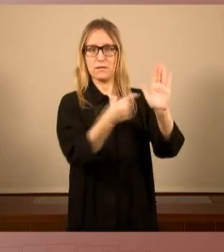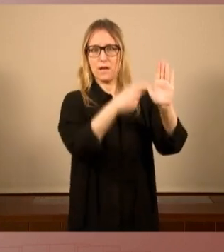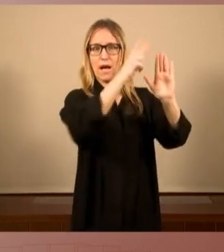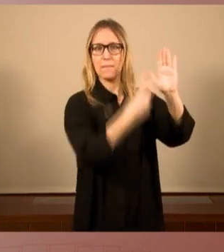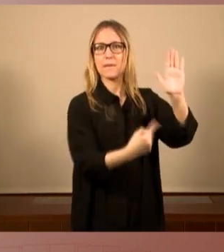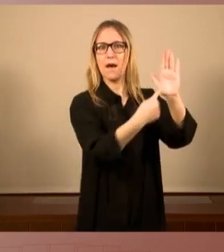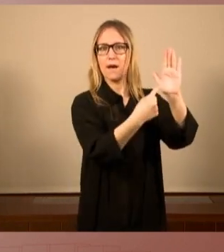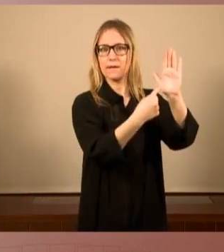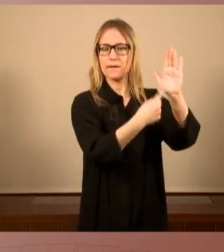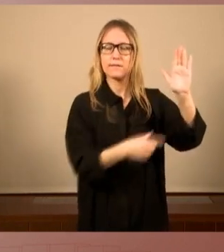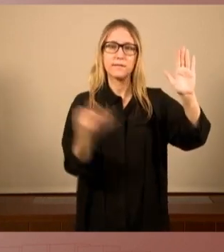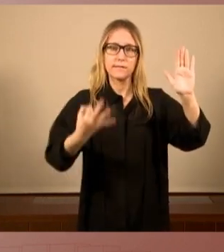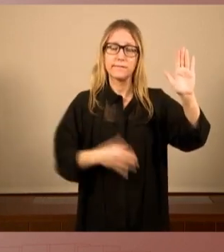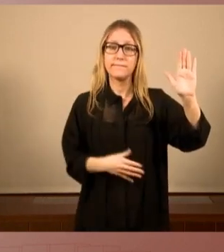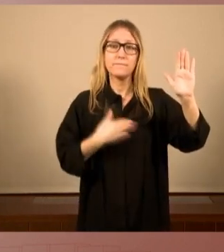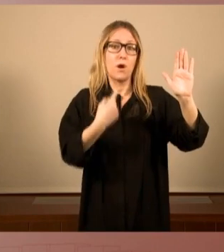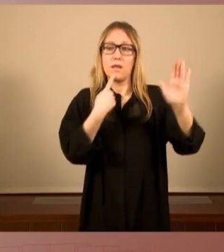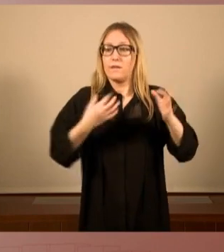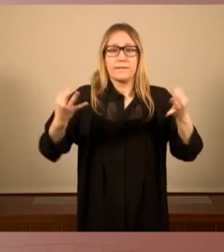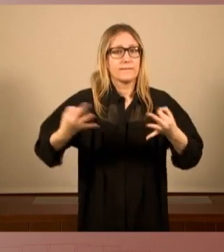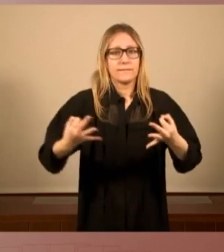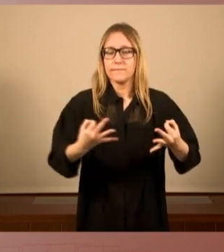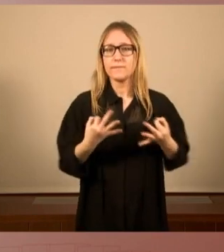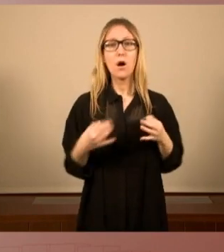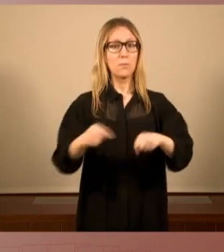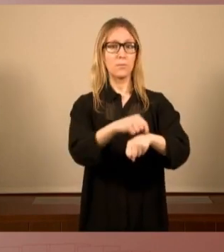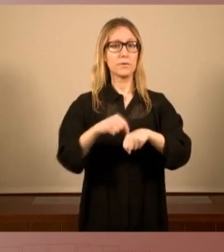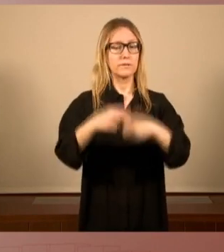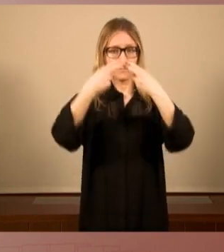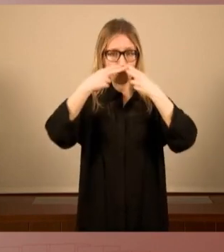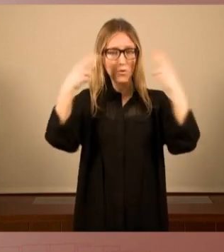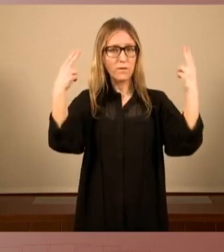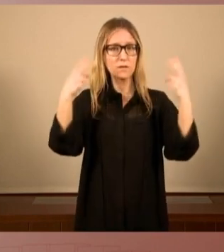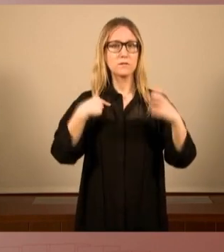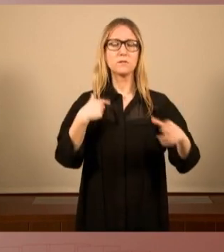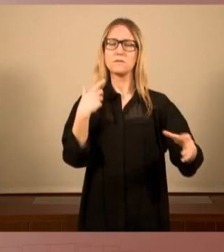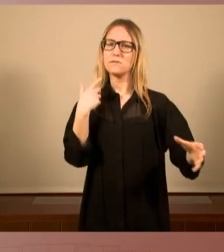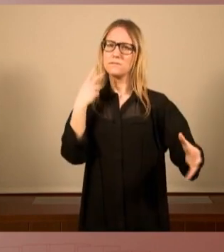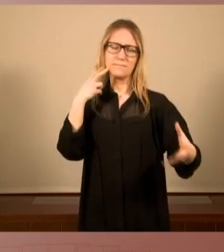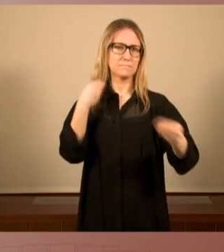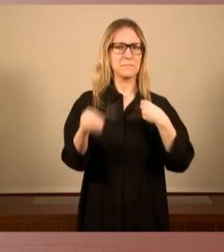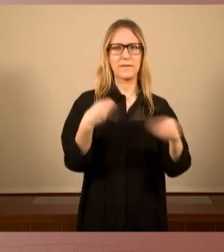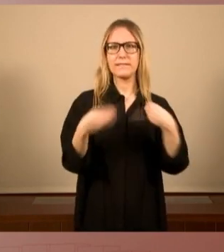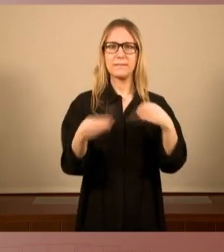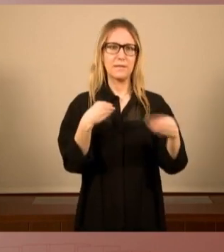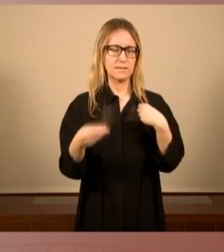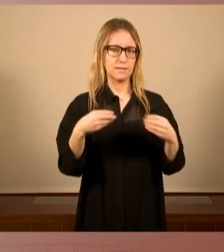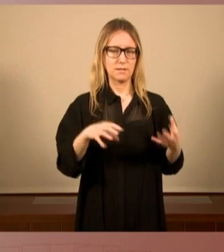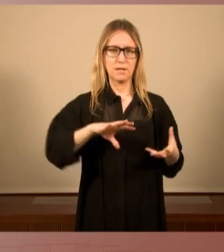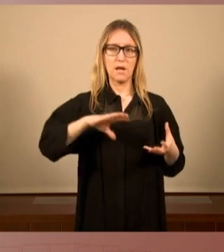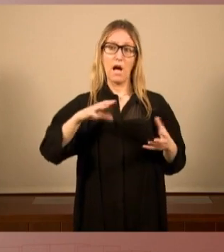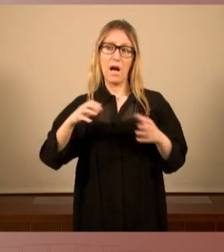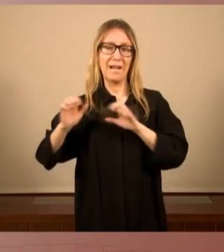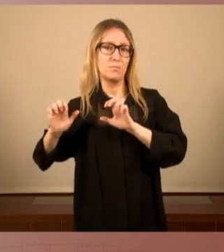és imprescindible que les polítiques públiques siguin permeables a l'impuls de les lluites socials, a les